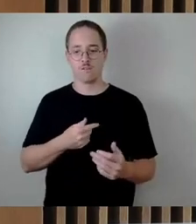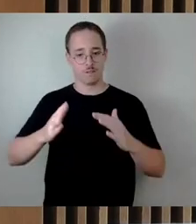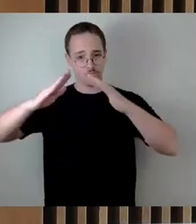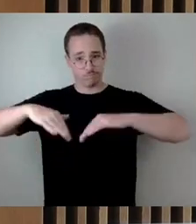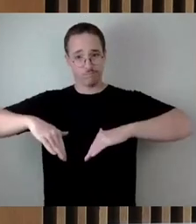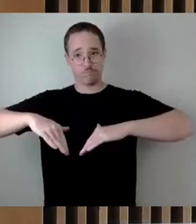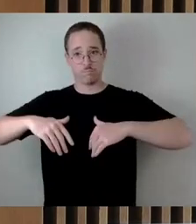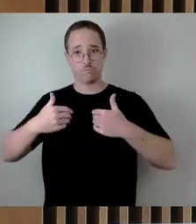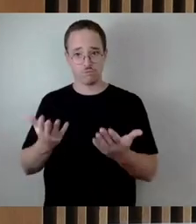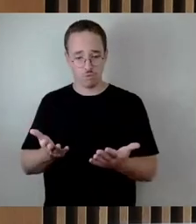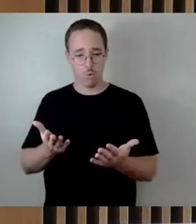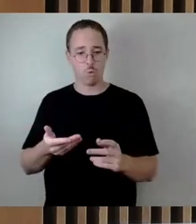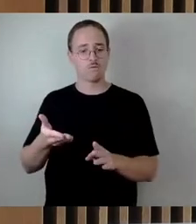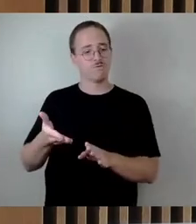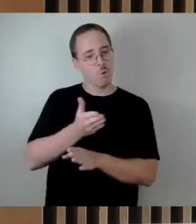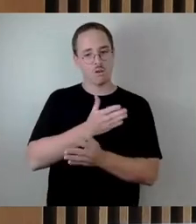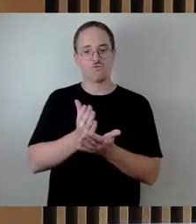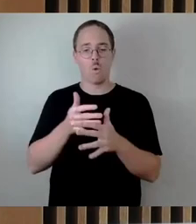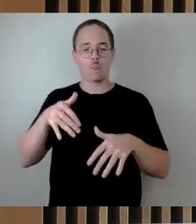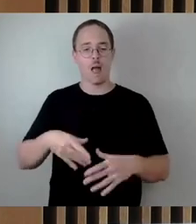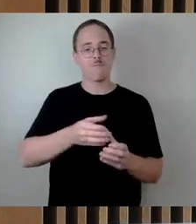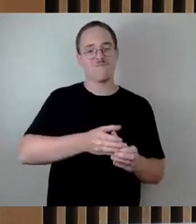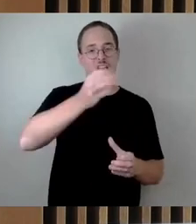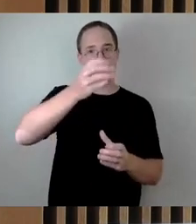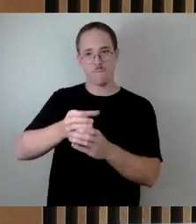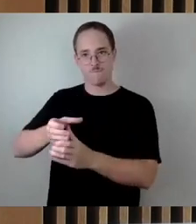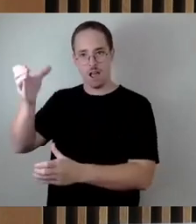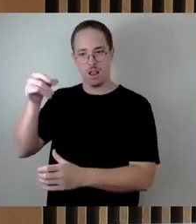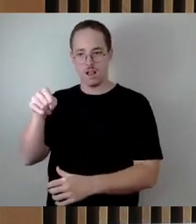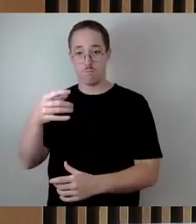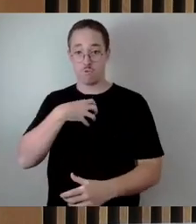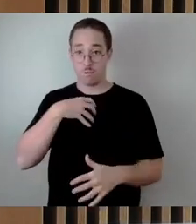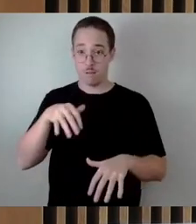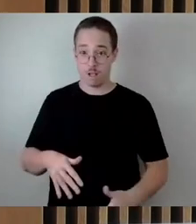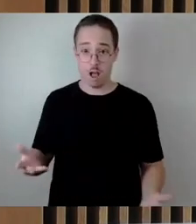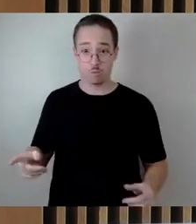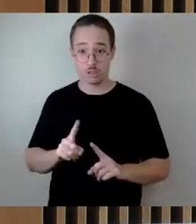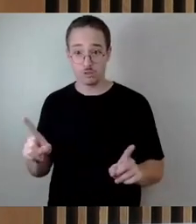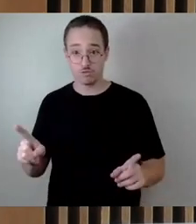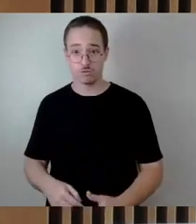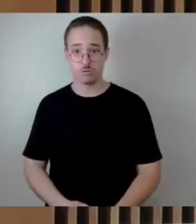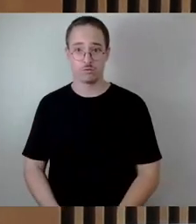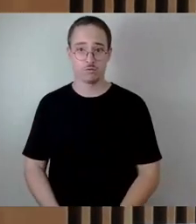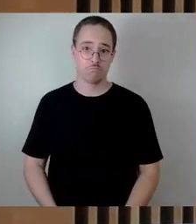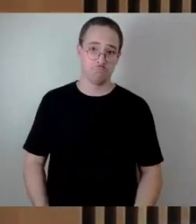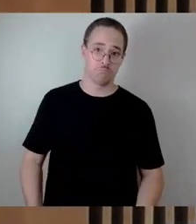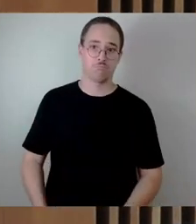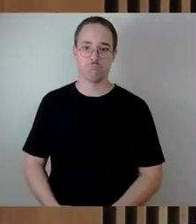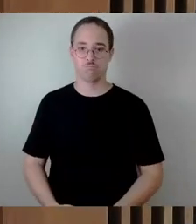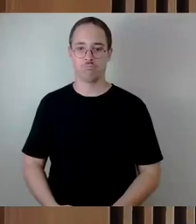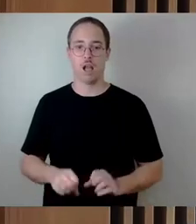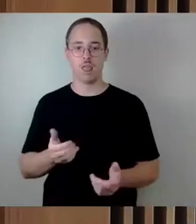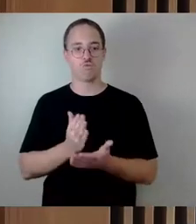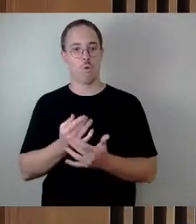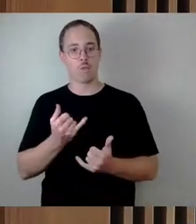Pfeilern der Brücke? Das ist für mich eine Frage, die ich hier ganz konkret stellen möchte. Entweder kann sie gleich beantwortet werden, dann bitte